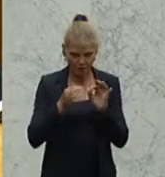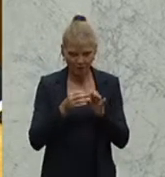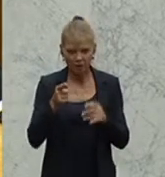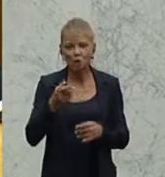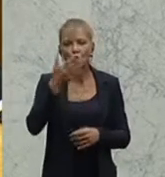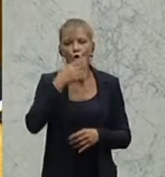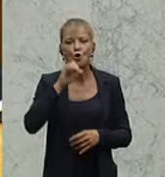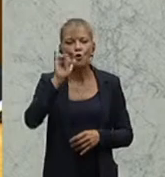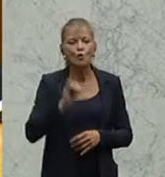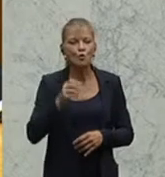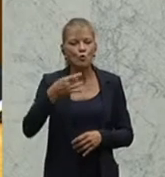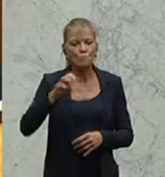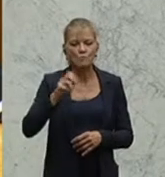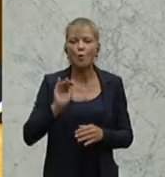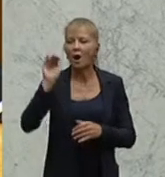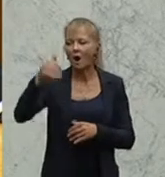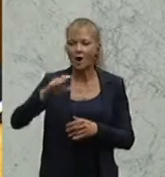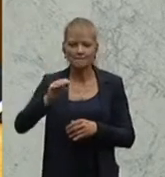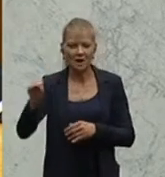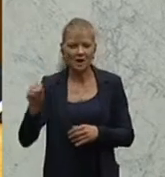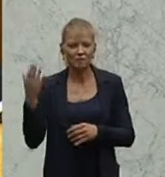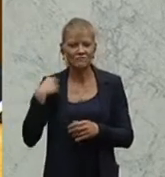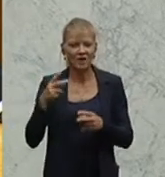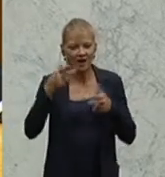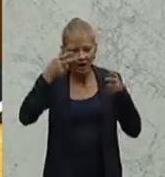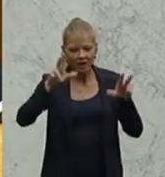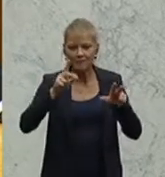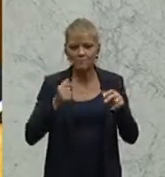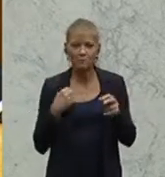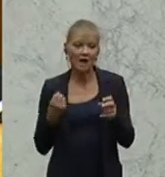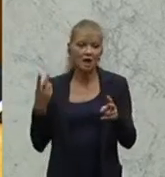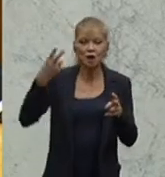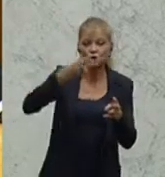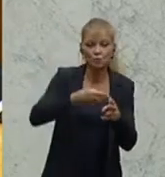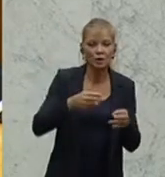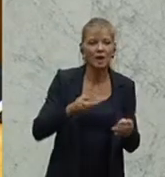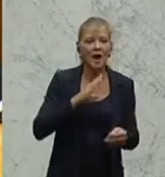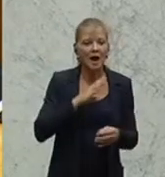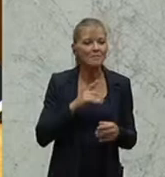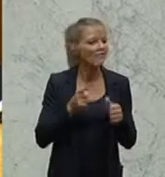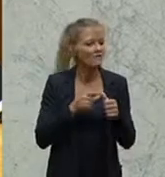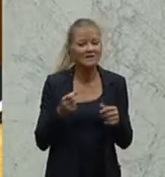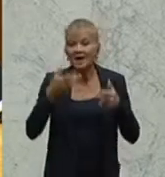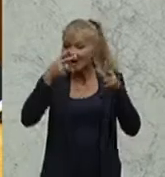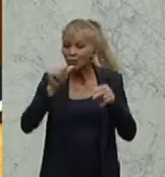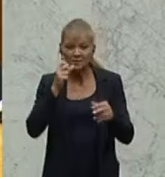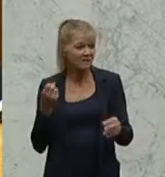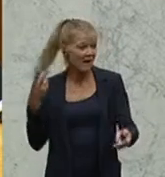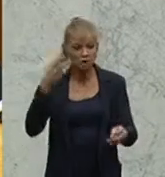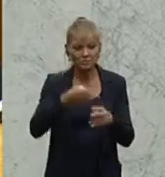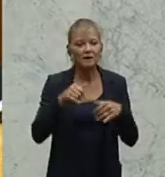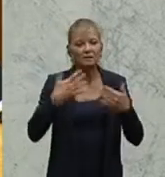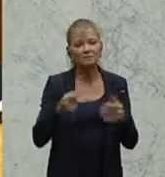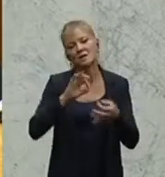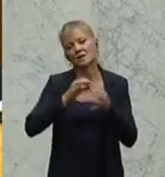Alpe Adria, wo die Republik eingesprungen ist, wo Sie das immer kritisieren, aber wo letztendlich Kärnten pleite gehen würde, wenn die Republik nicht einspringen würde.